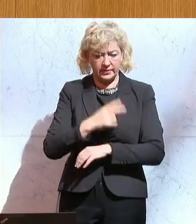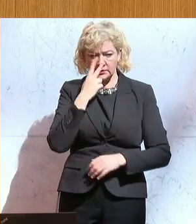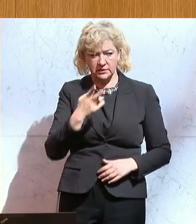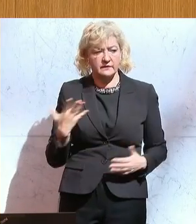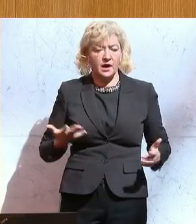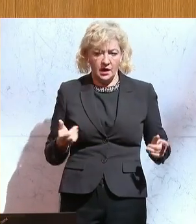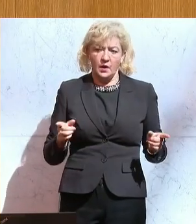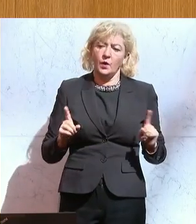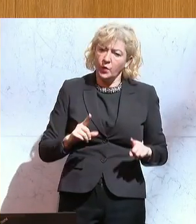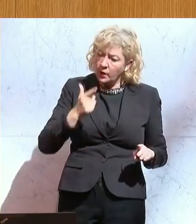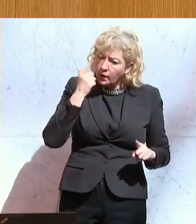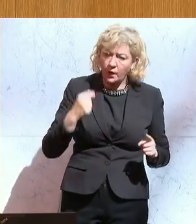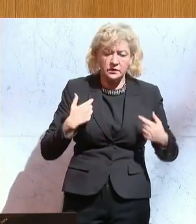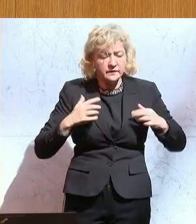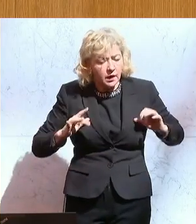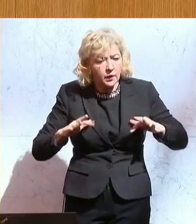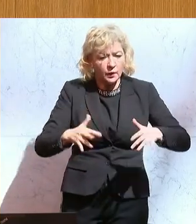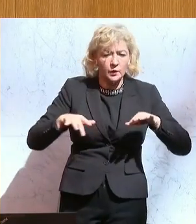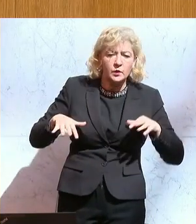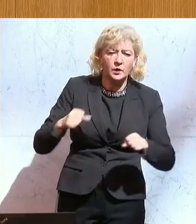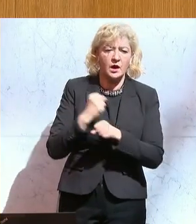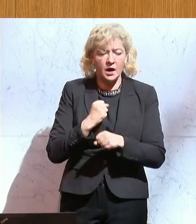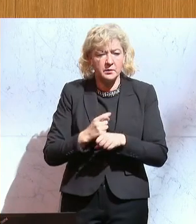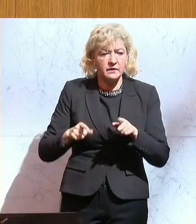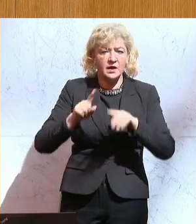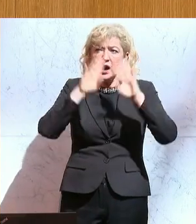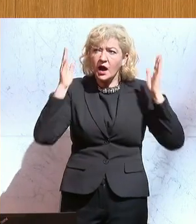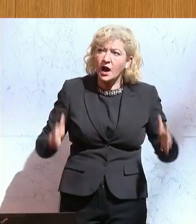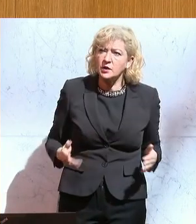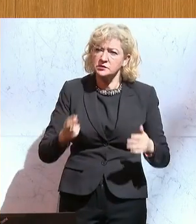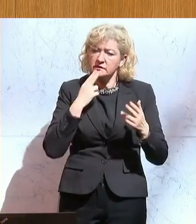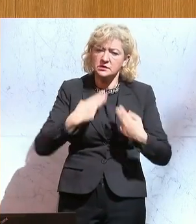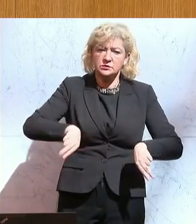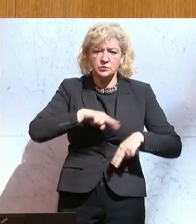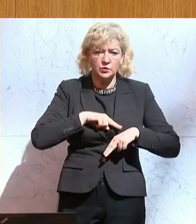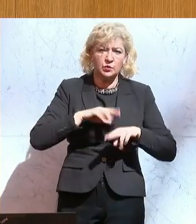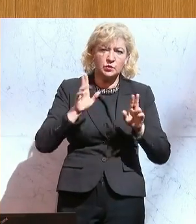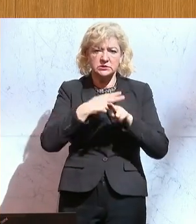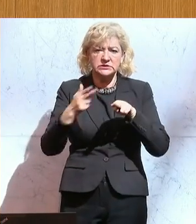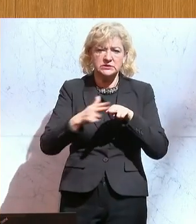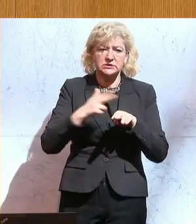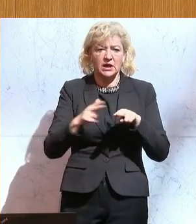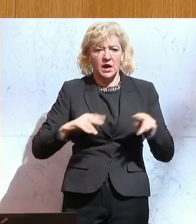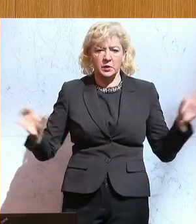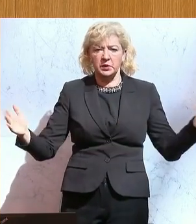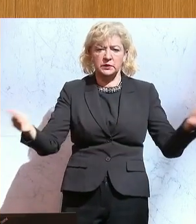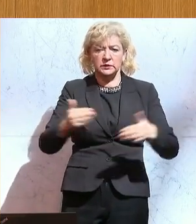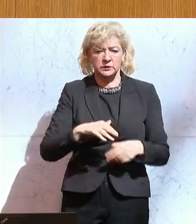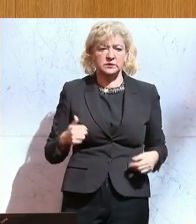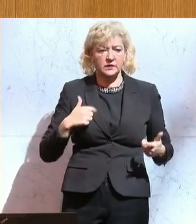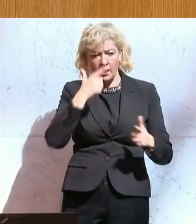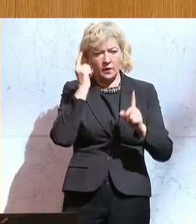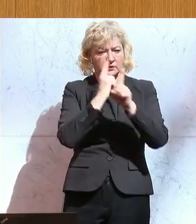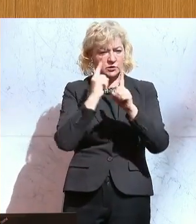Herzblut die Leute wieder reinstecken mussten, um ihr Haus wieder zu errichten, um es wieder bewohnbar zu machen. Und ich habe auch mit den Leuten im Nachhinein